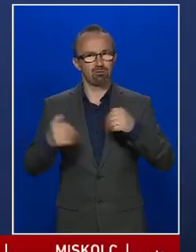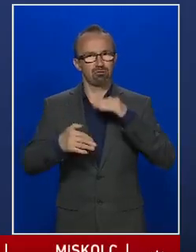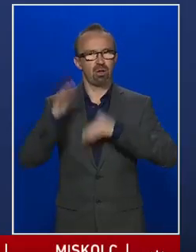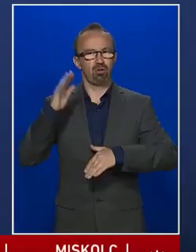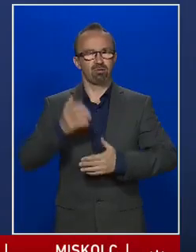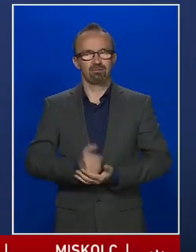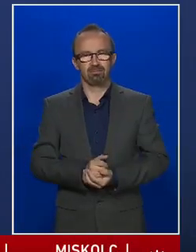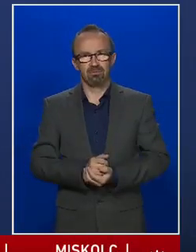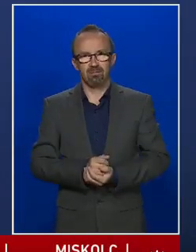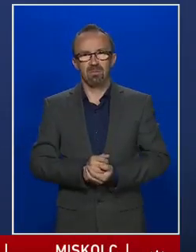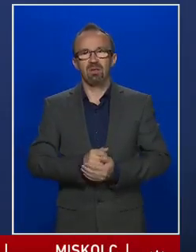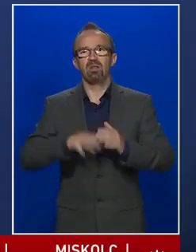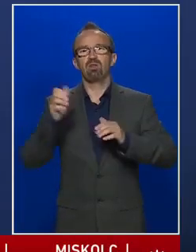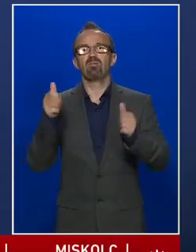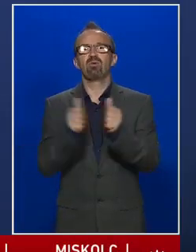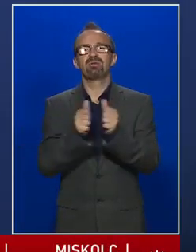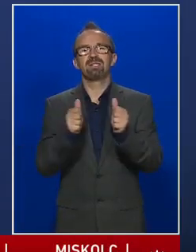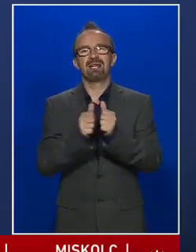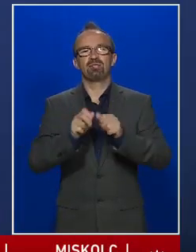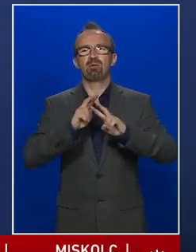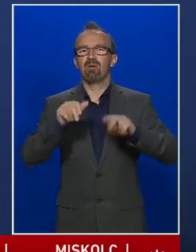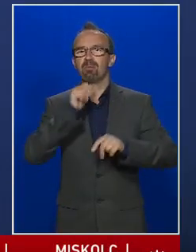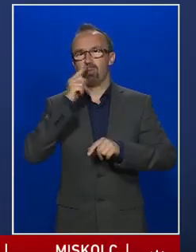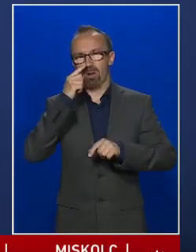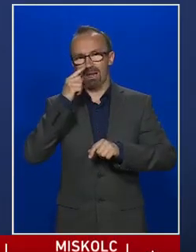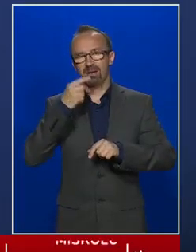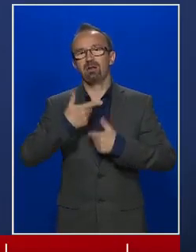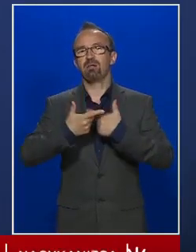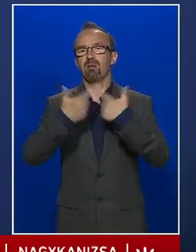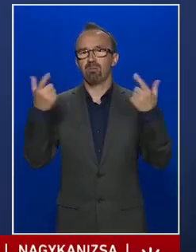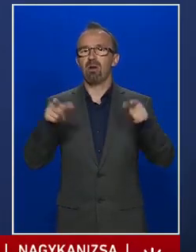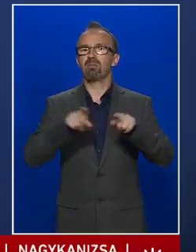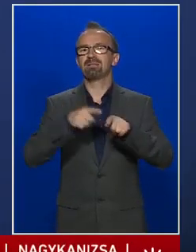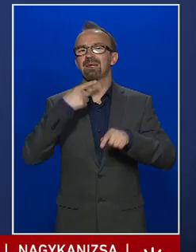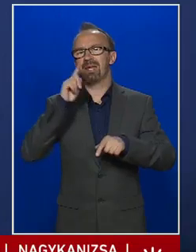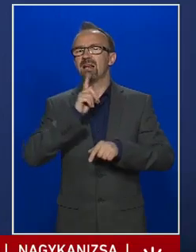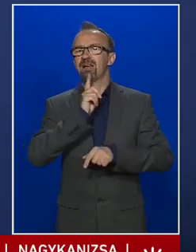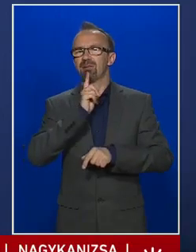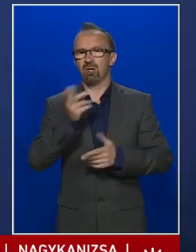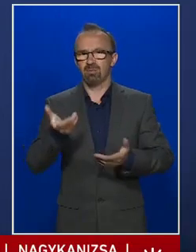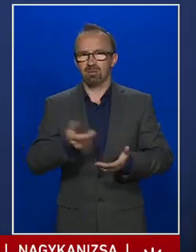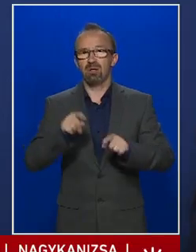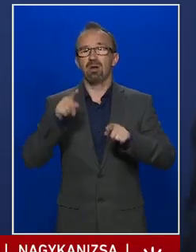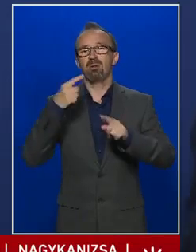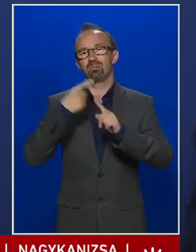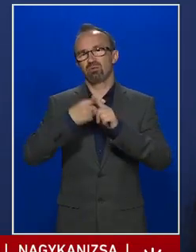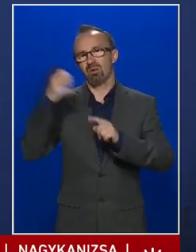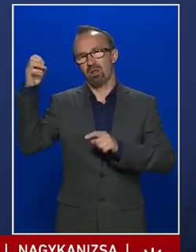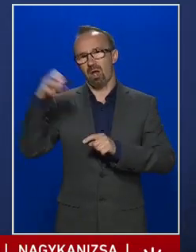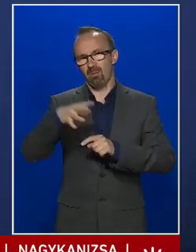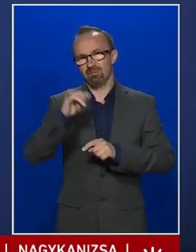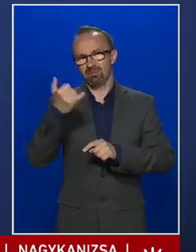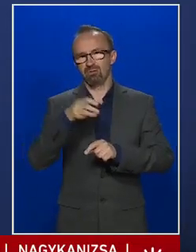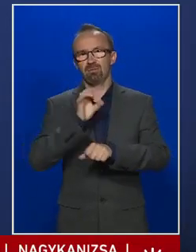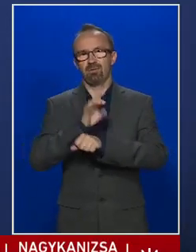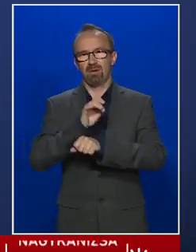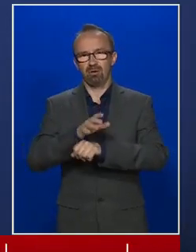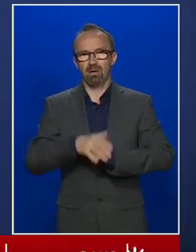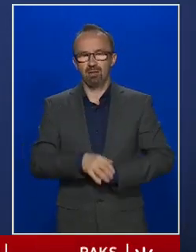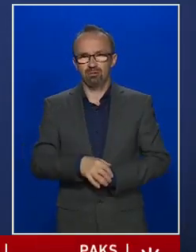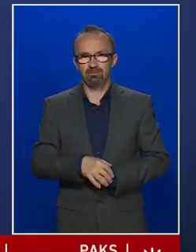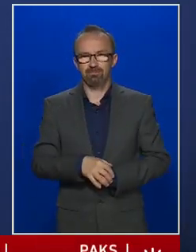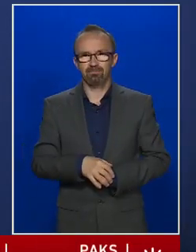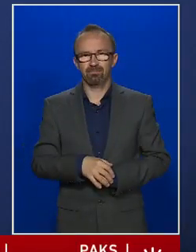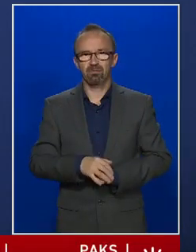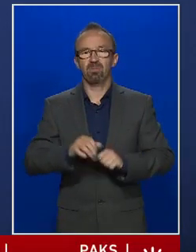fölgyorsítja, sokkal nagyobb koncentrációban vannak jelent, ráadásul még a napfény is befolyásolja ezt. Sokkal